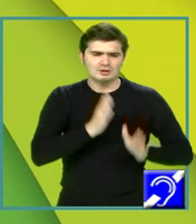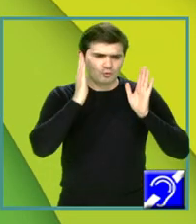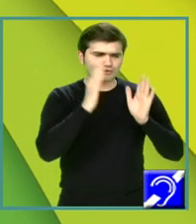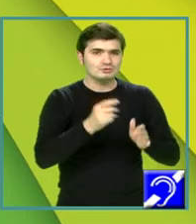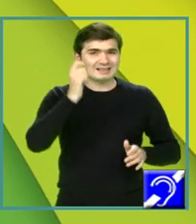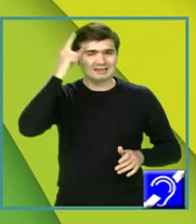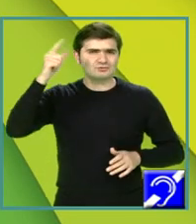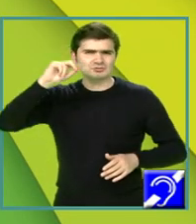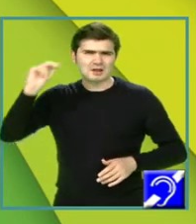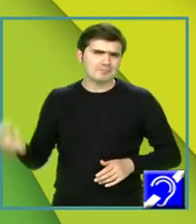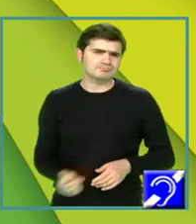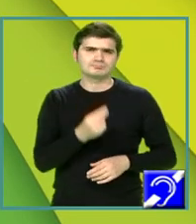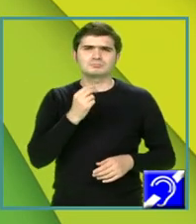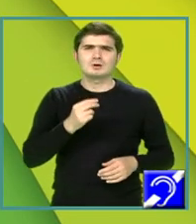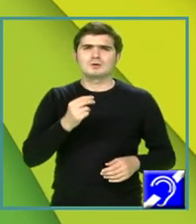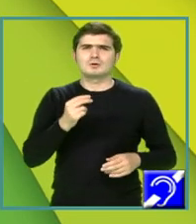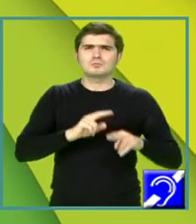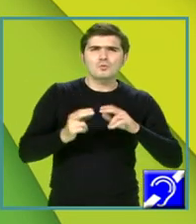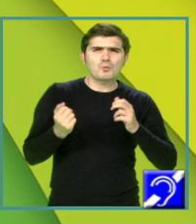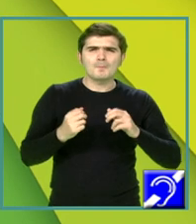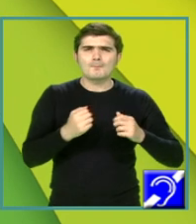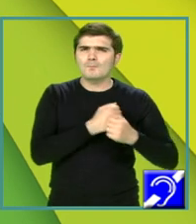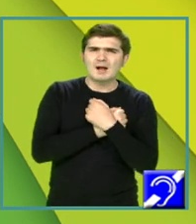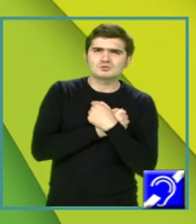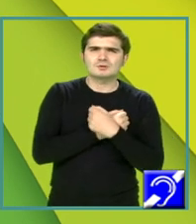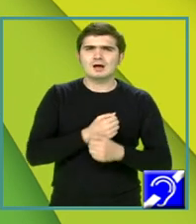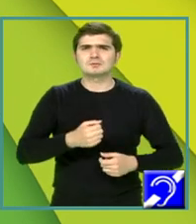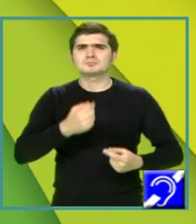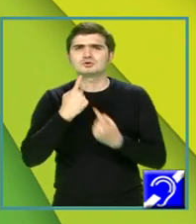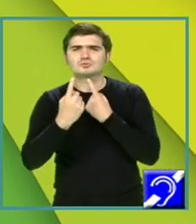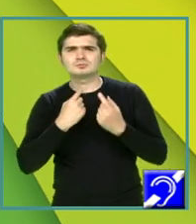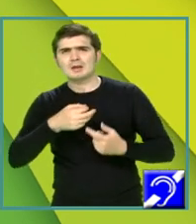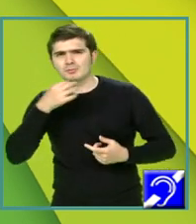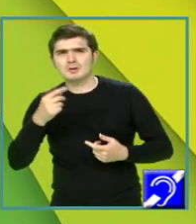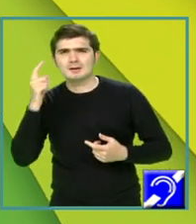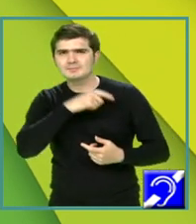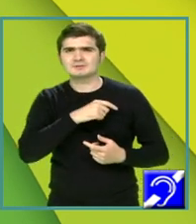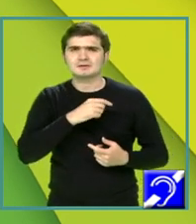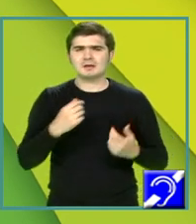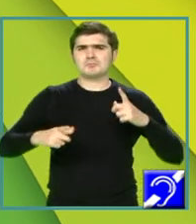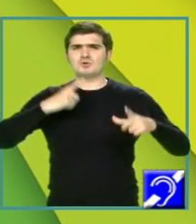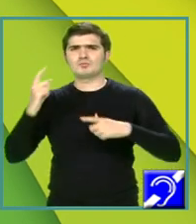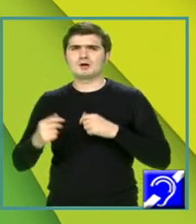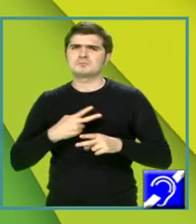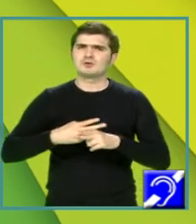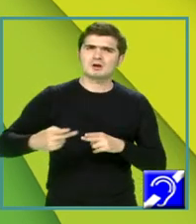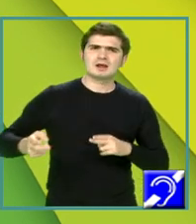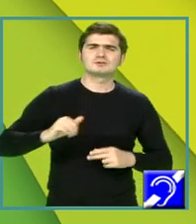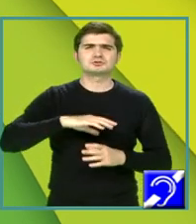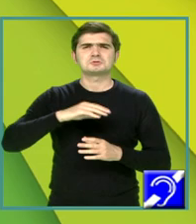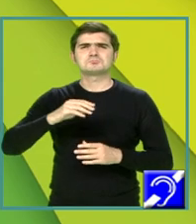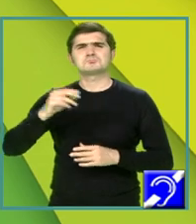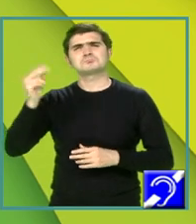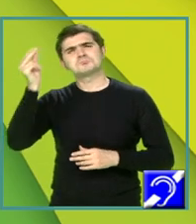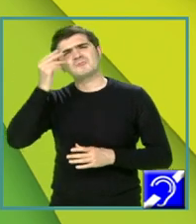inteligența ieșită din comun, felul pasionat în care conferențiază și conversează, lipsa de enfază, naturalețea și familiaritatea cu care îi